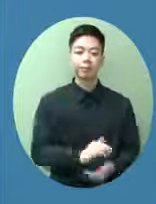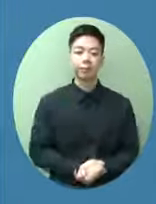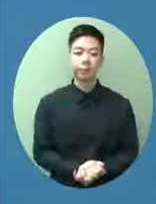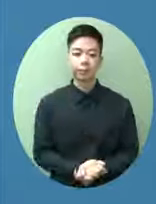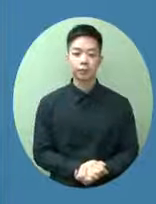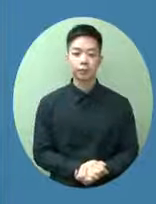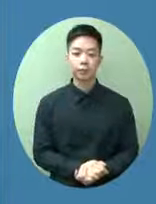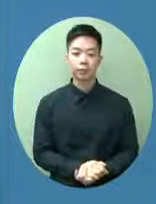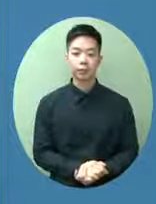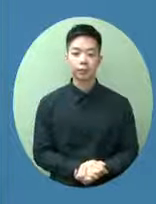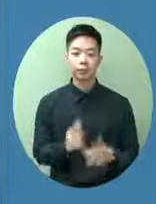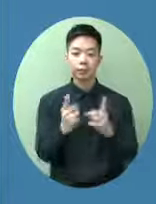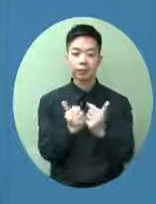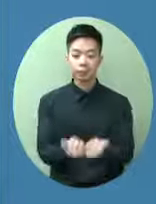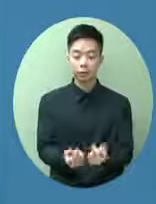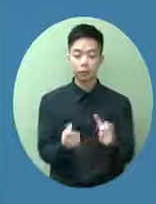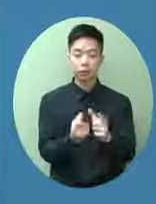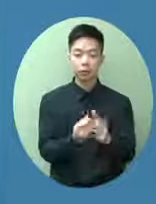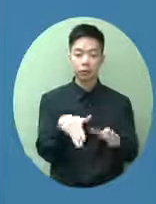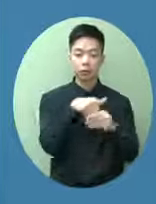有資格的企業